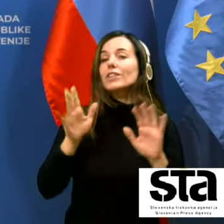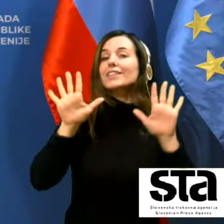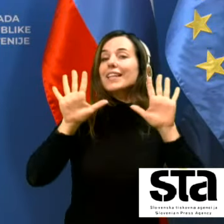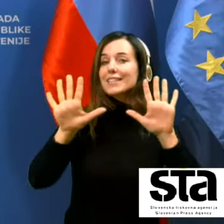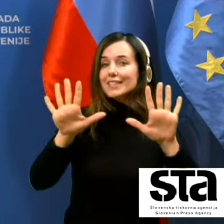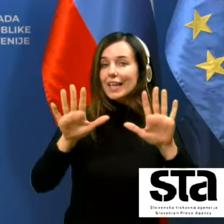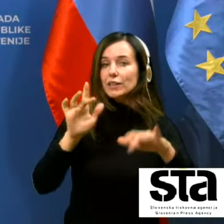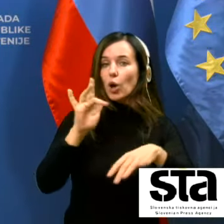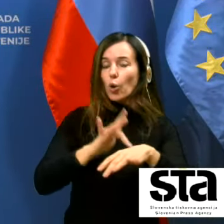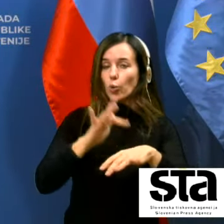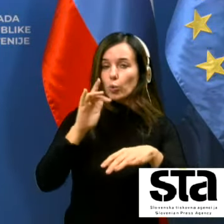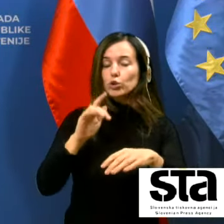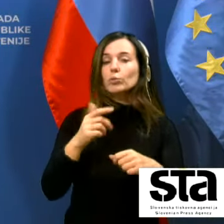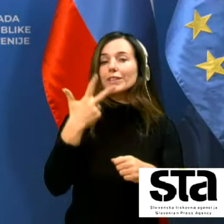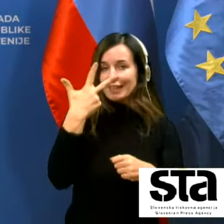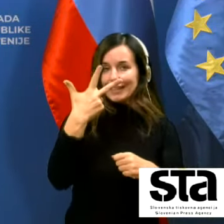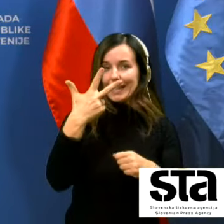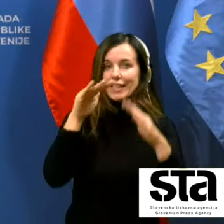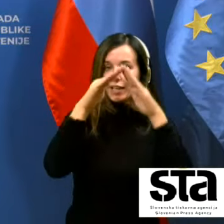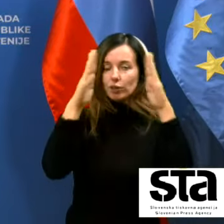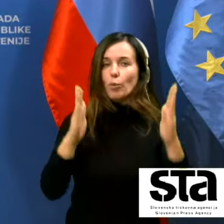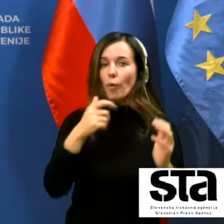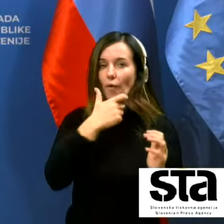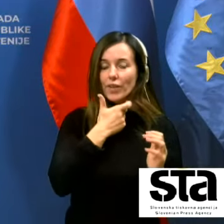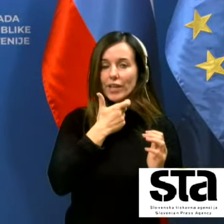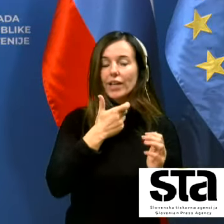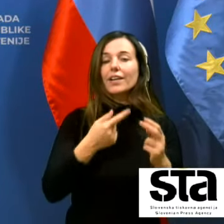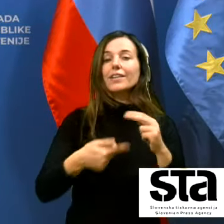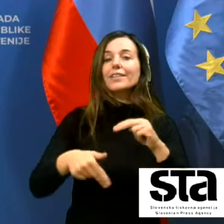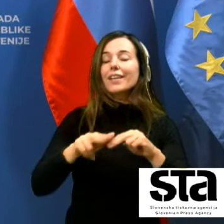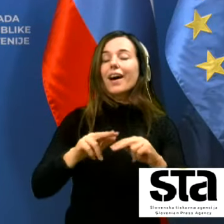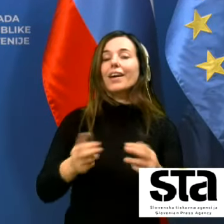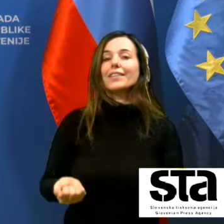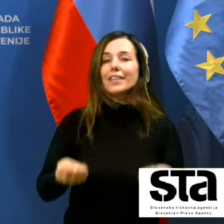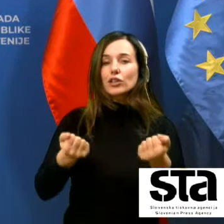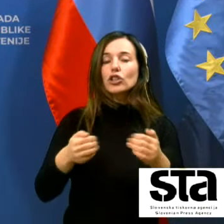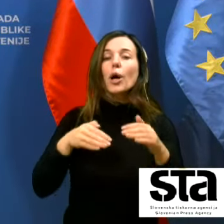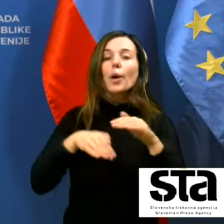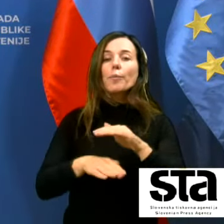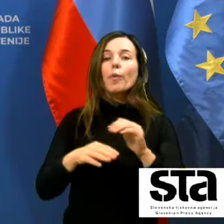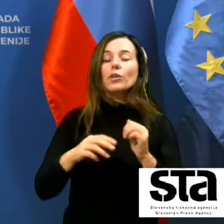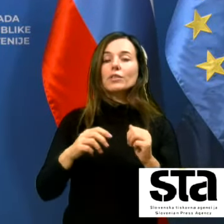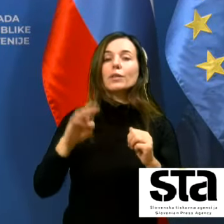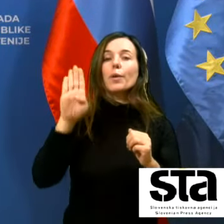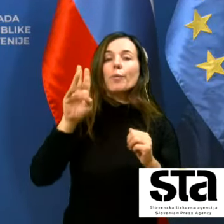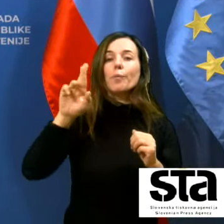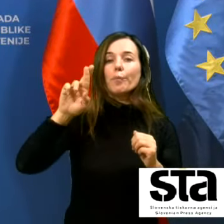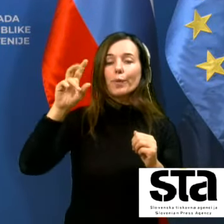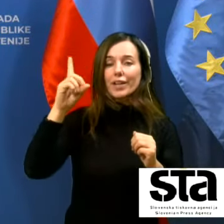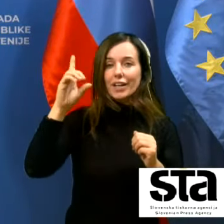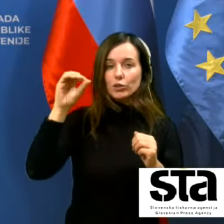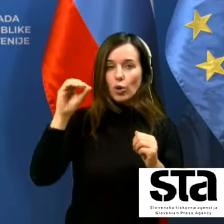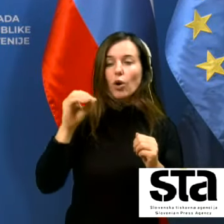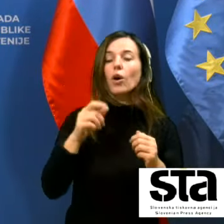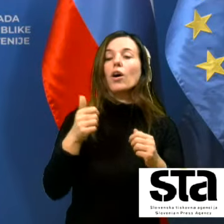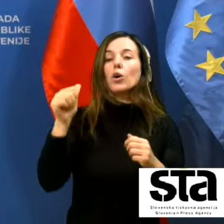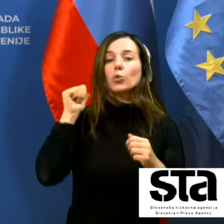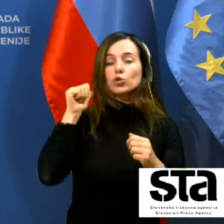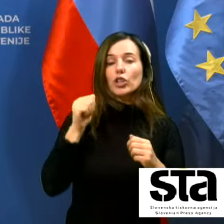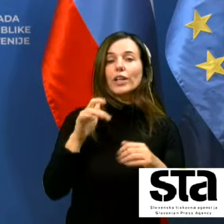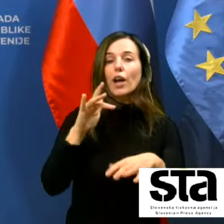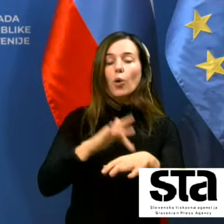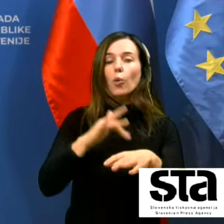pa so v treh domovih najtežje razmere so v podbrdu v enoti podbrdo kjer se je včeraj